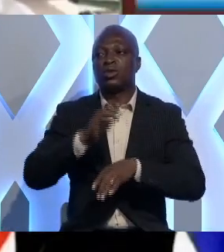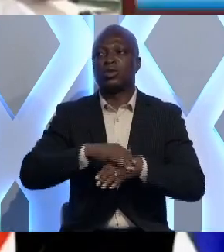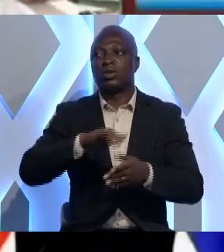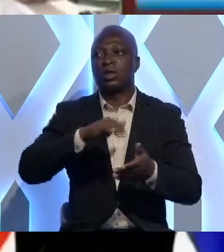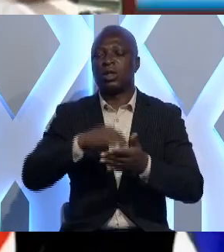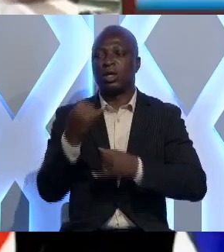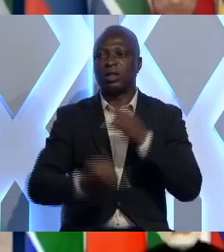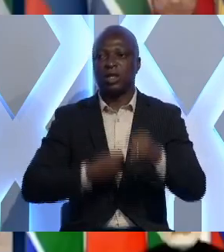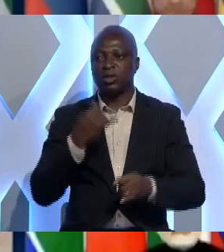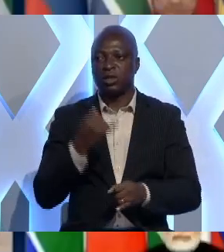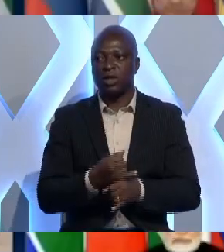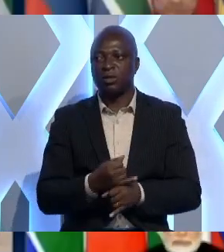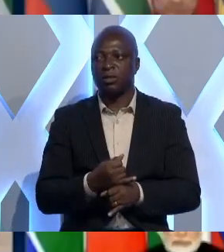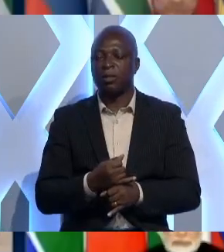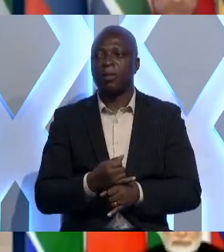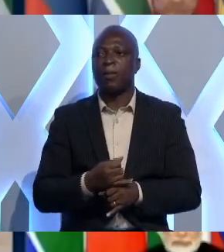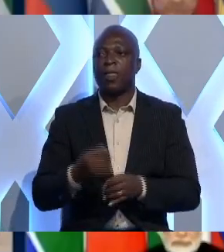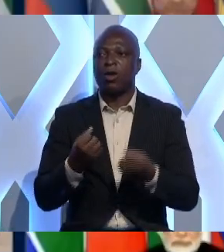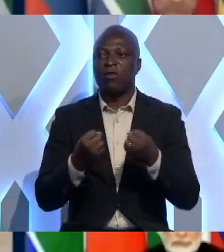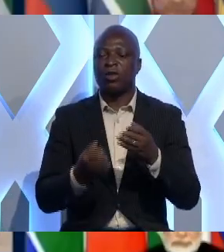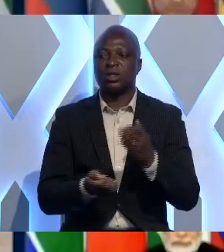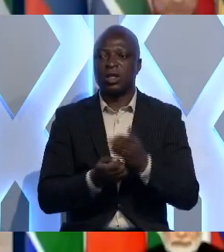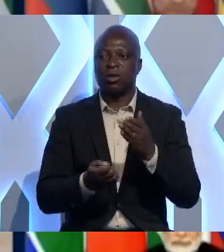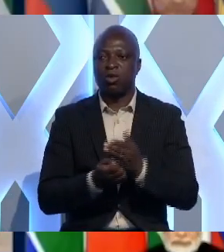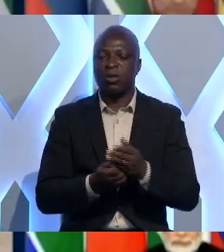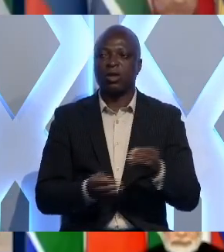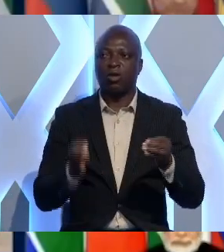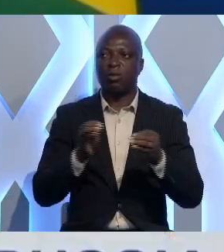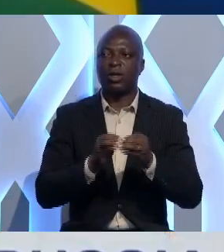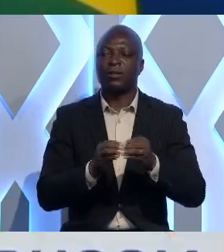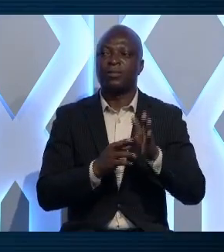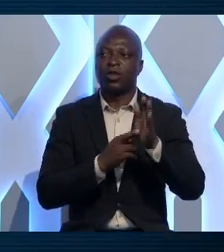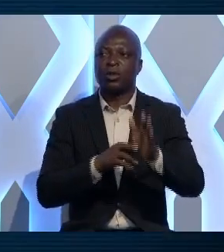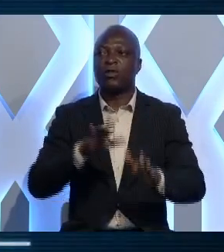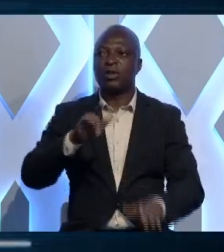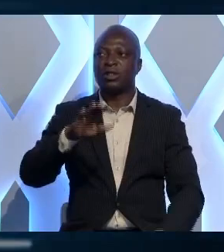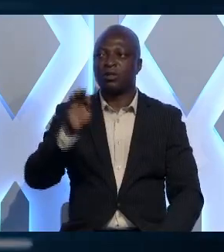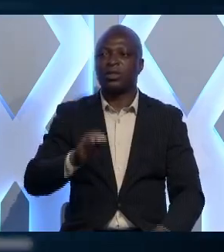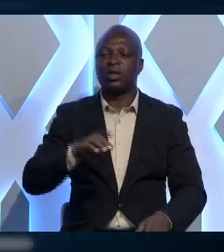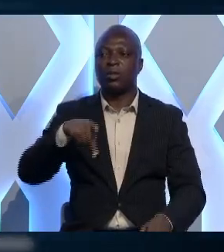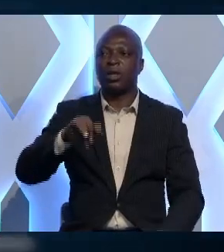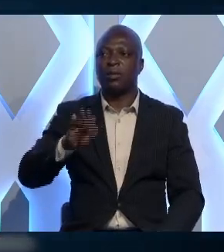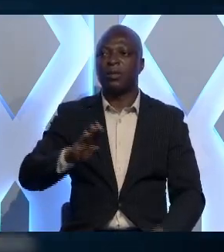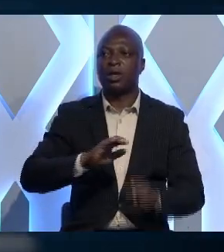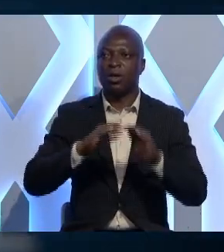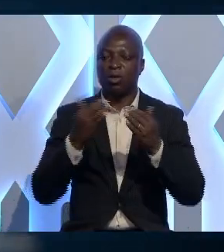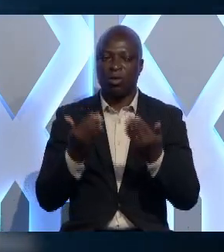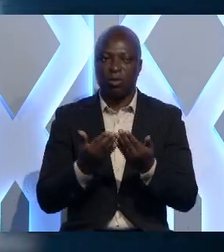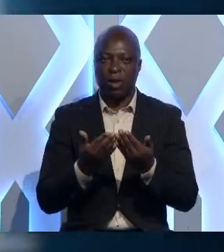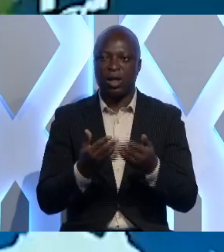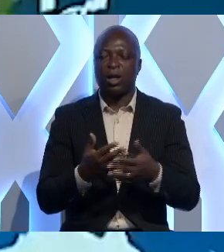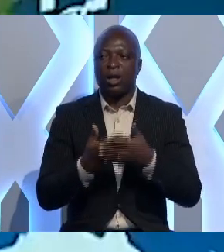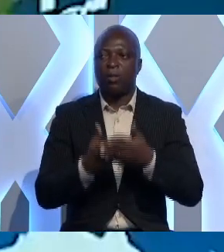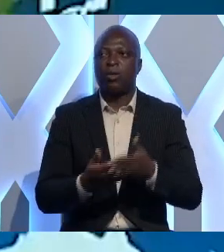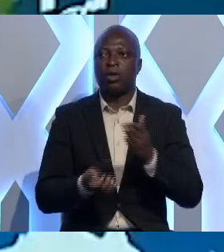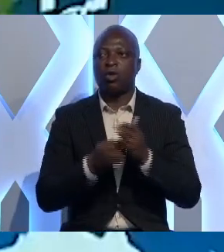internationale. Leurs forces économiques combinées représentent 25% du PIB global. Un poids dans l